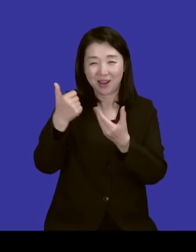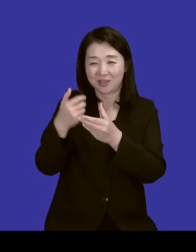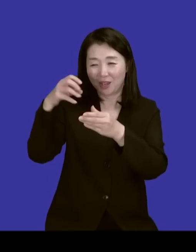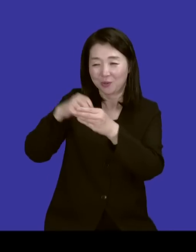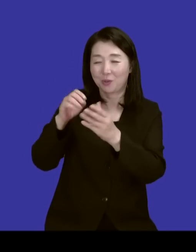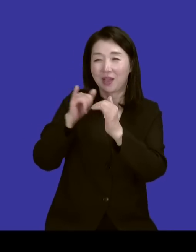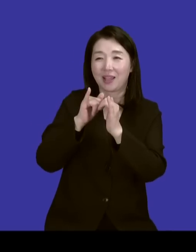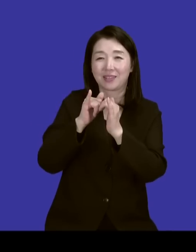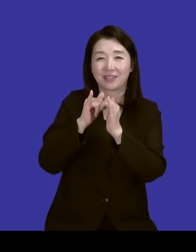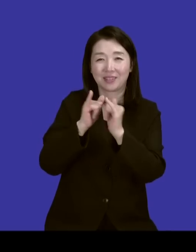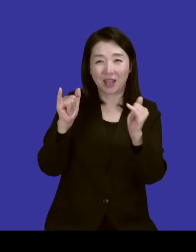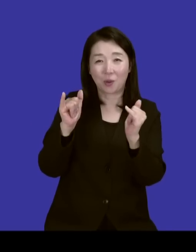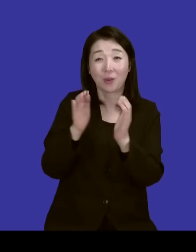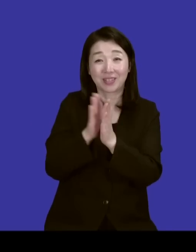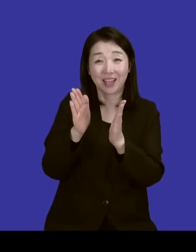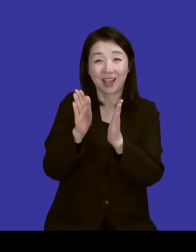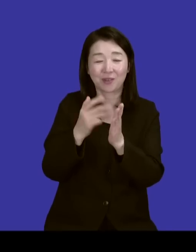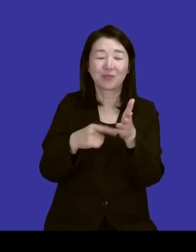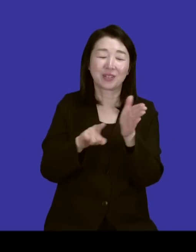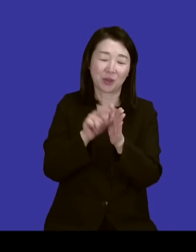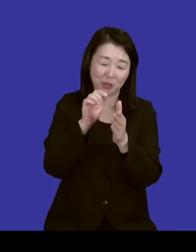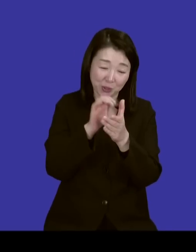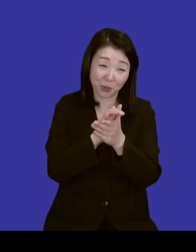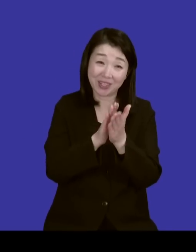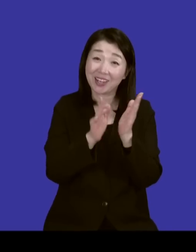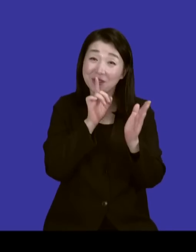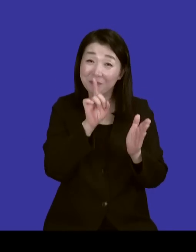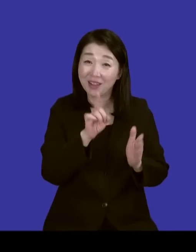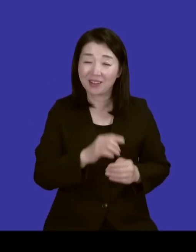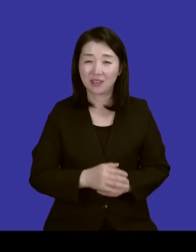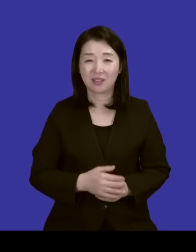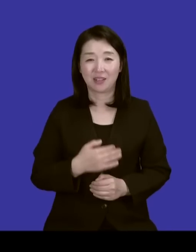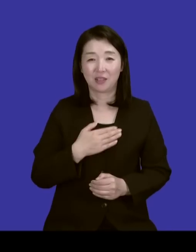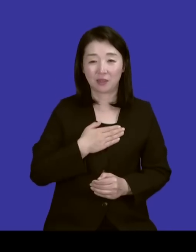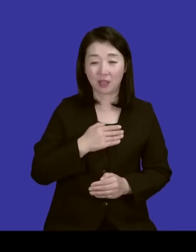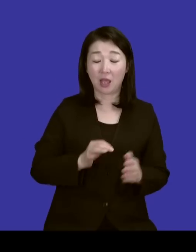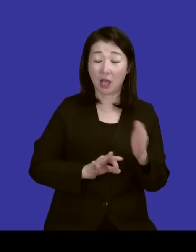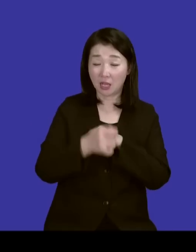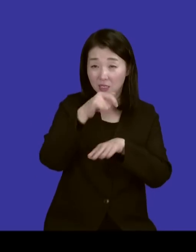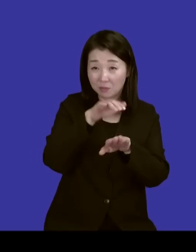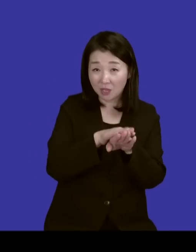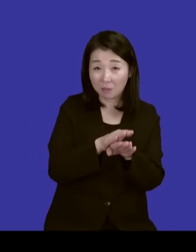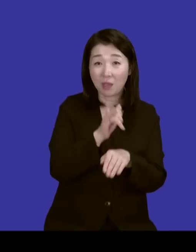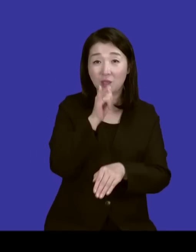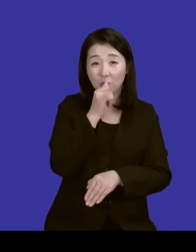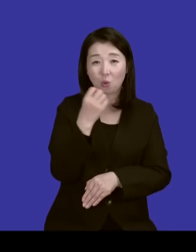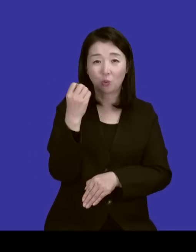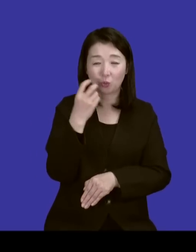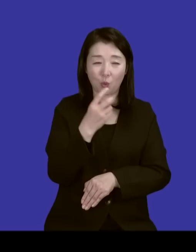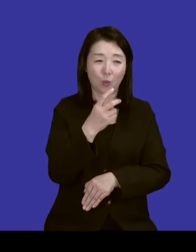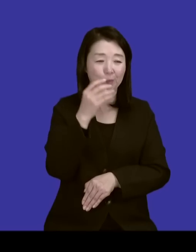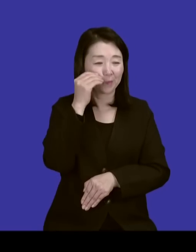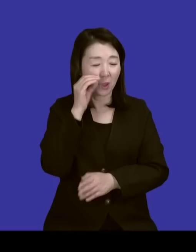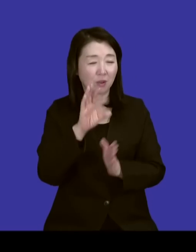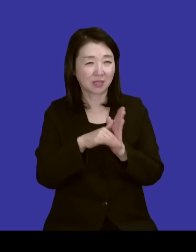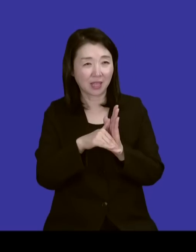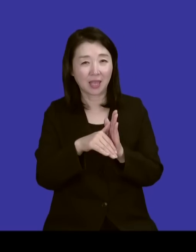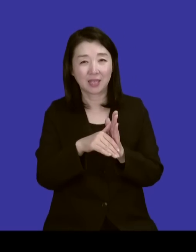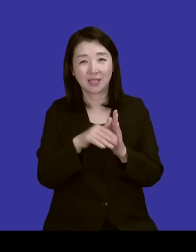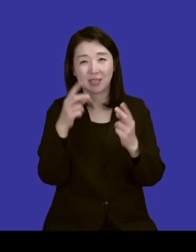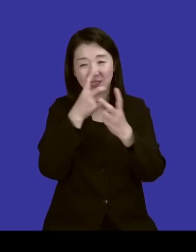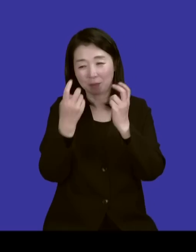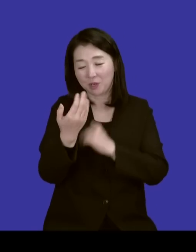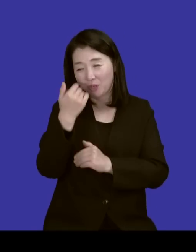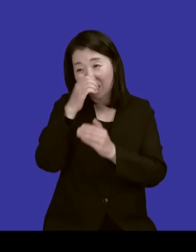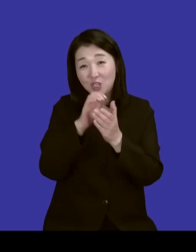자로 시작하기 위해서 기도로 시작을 하신다고 했잖아요. 저도 물론 아침 예배 드리고 여유 있을 땐 자기 전에도 기도하지만